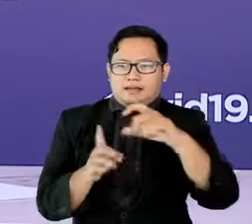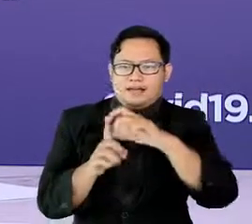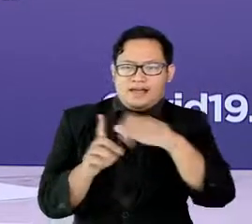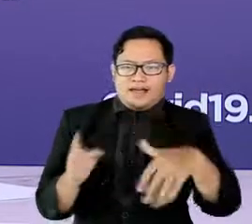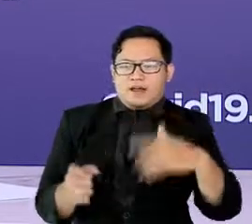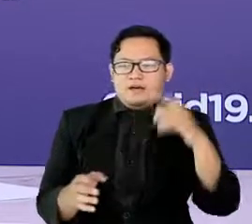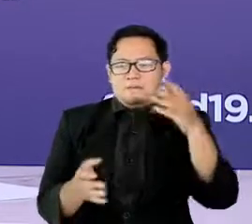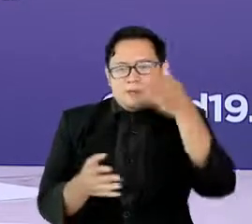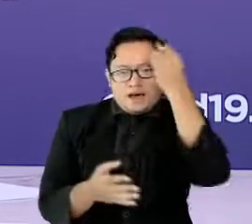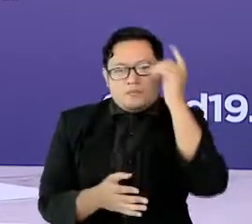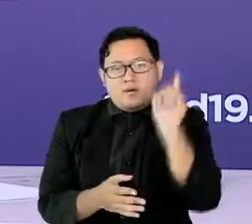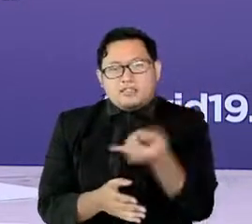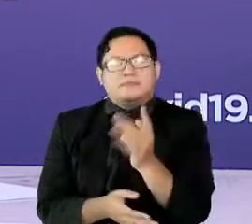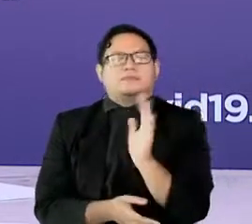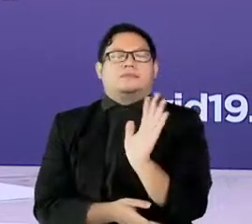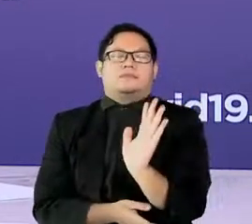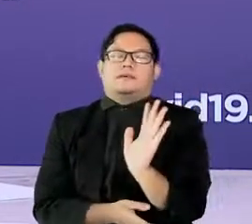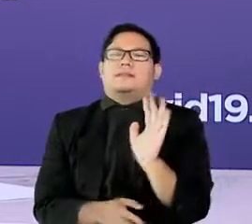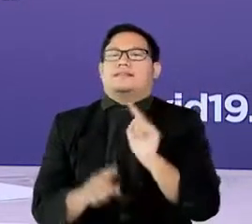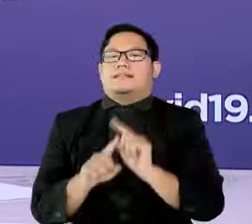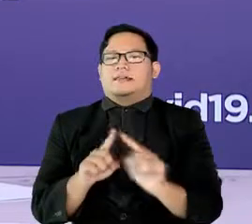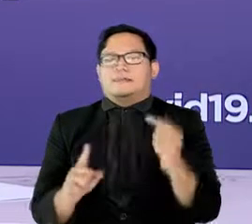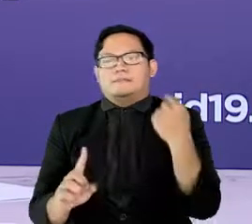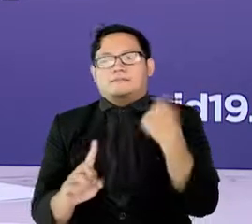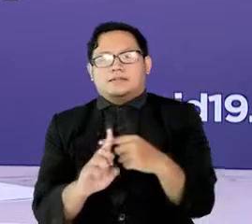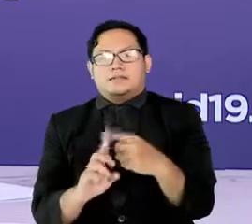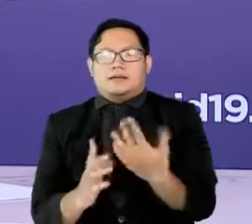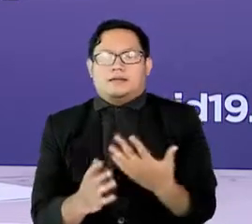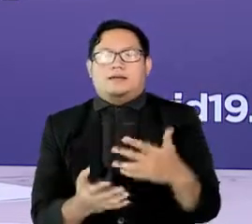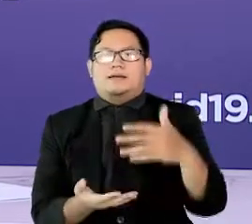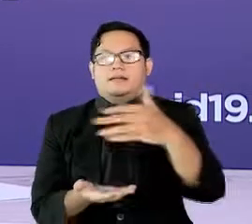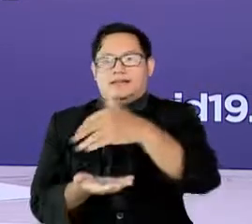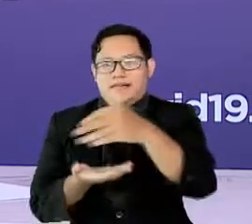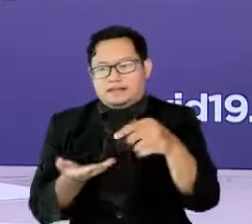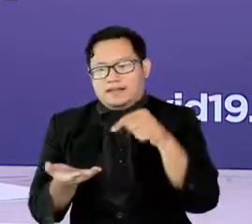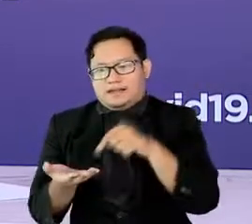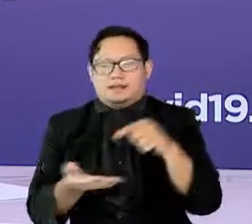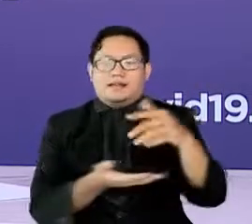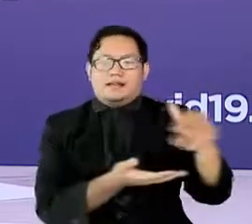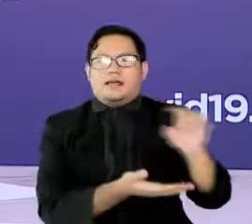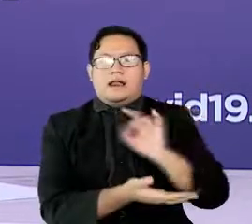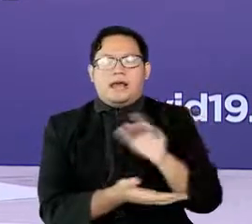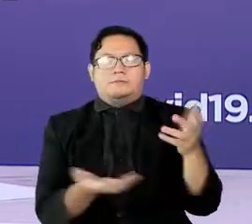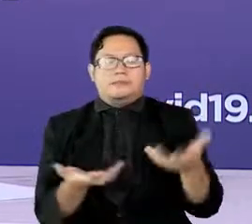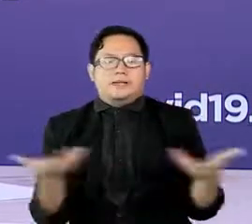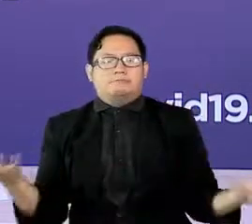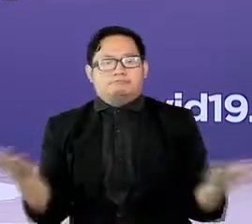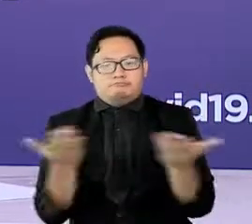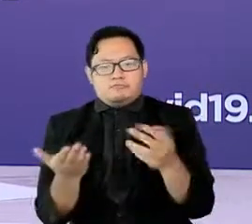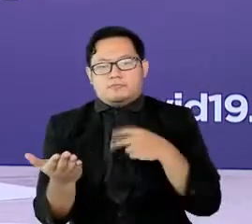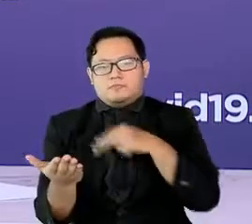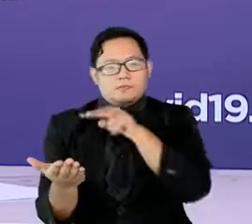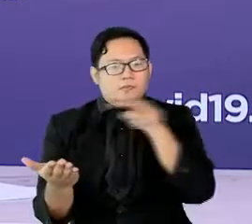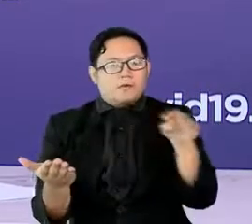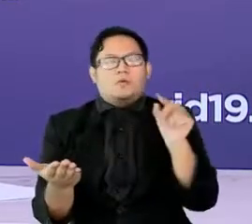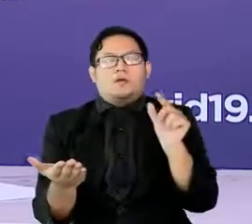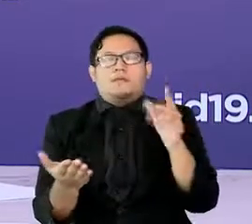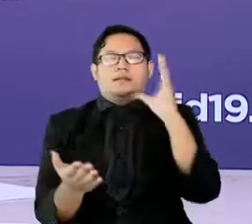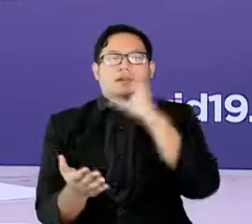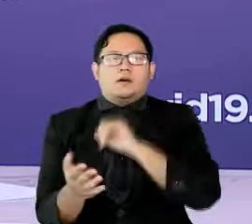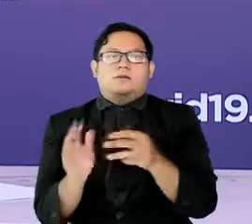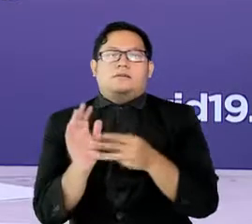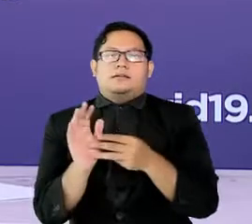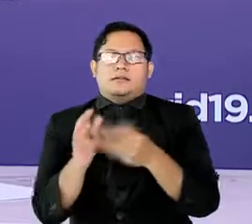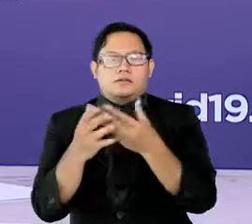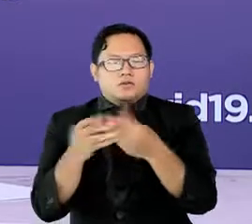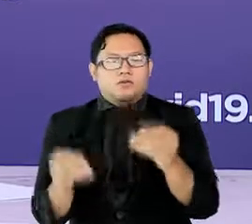wajib mengaitkan satu data dengan yang lainnya agar dapat diidentifikasi masalah yang sebenarnya. Beberapa